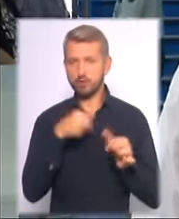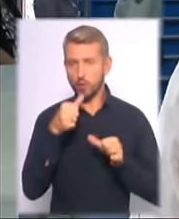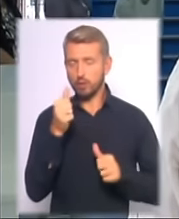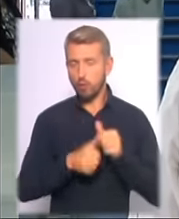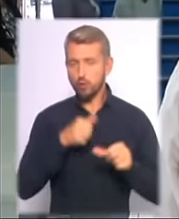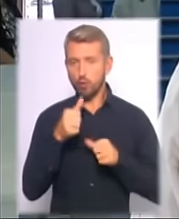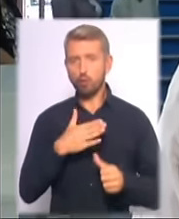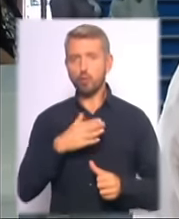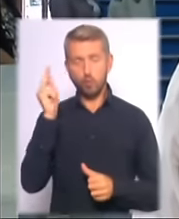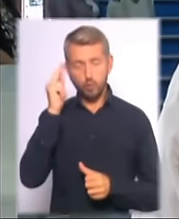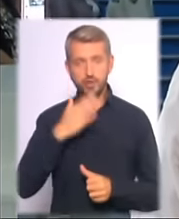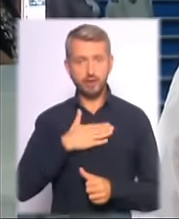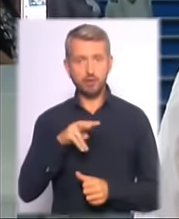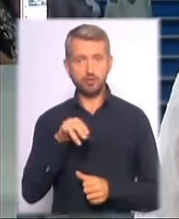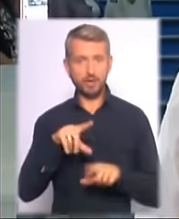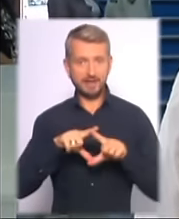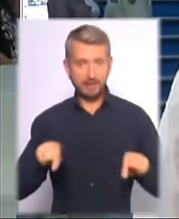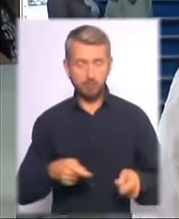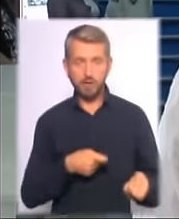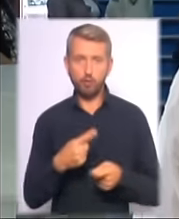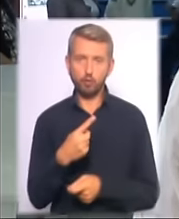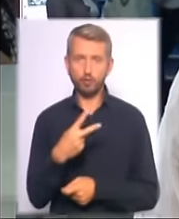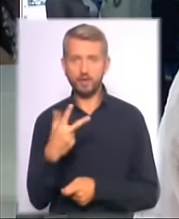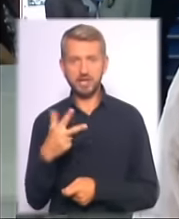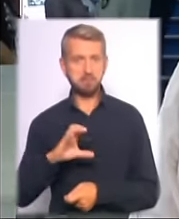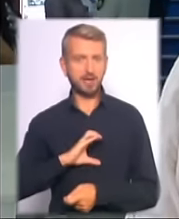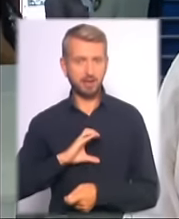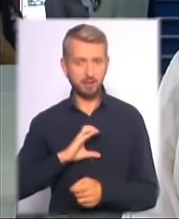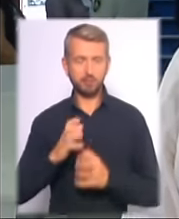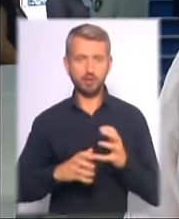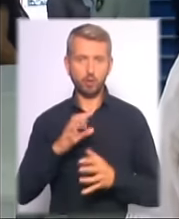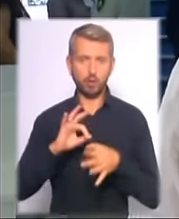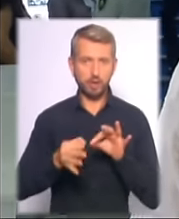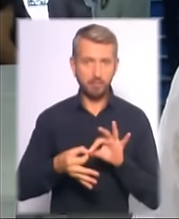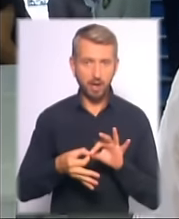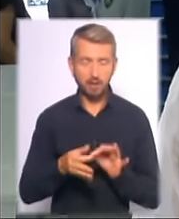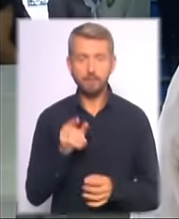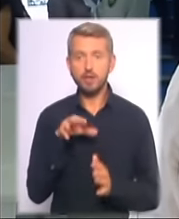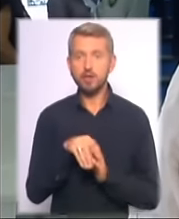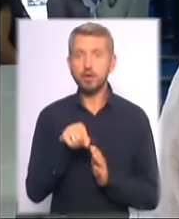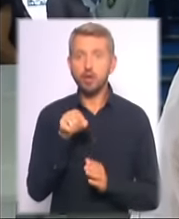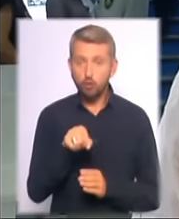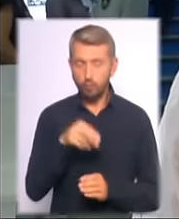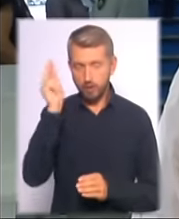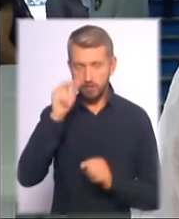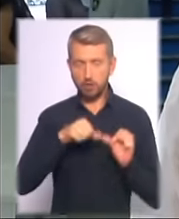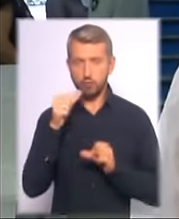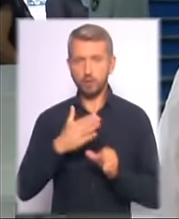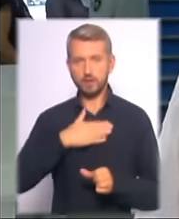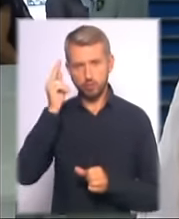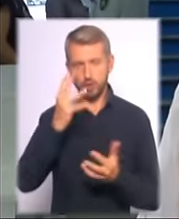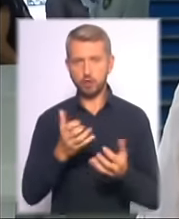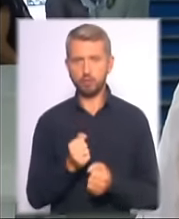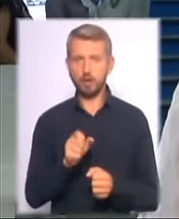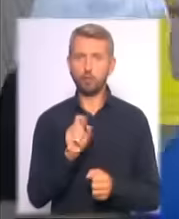учні нашого ліцею привозять одну, дві, три медалі міжнародних олімпіад. В цьому навчальному році наші учні отримали дві